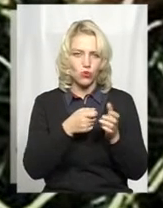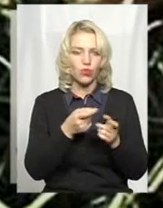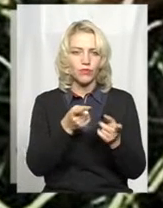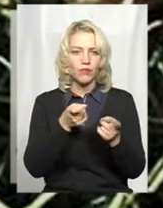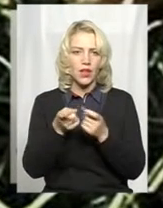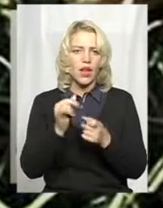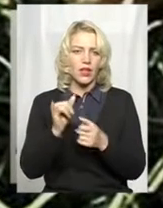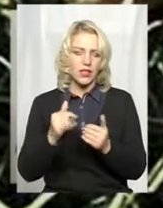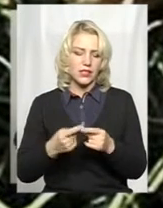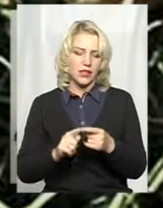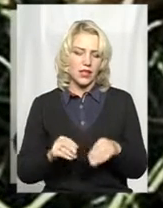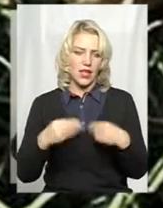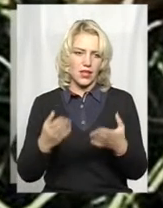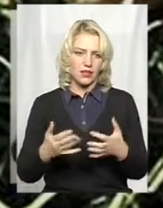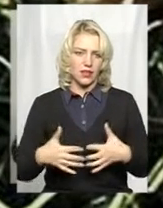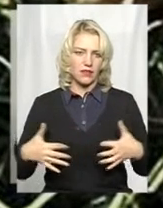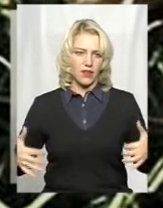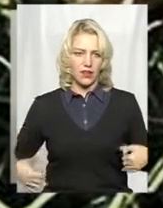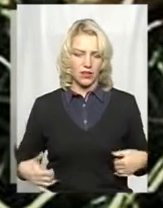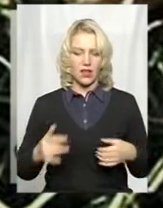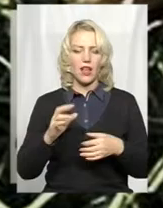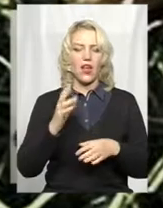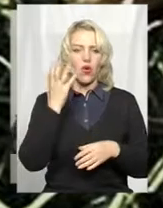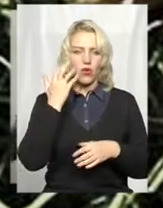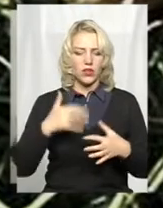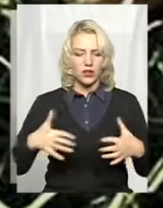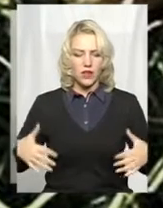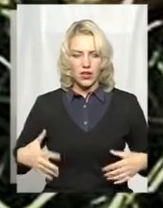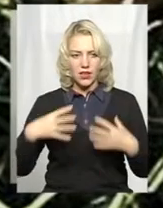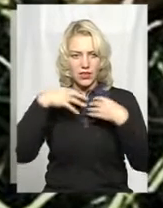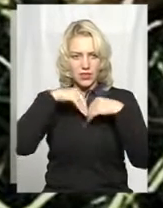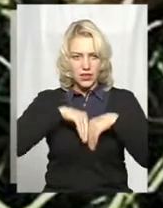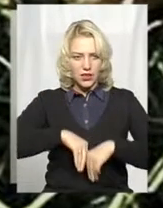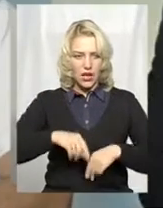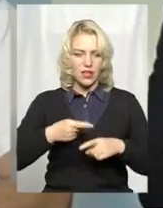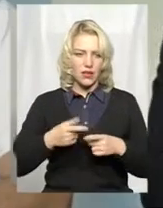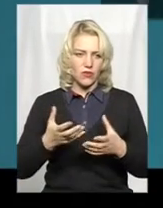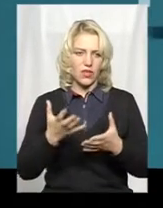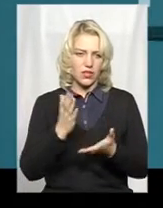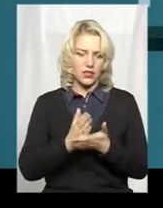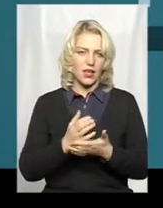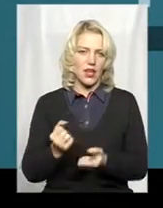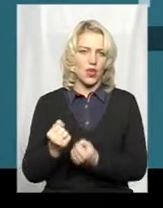дикої тварини. Тварина, з'ївши дану приманку, набиває стійкового імунітету.